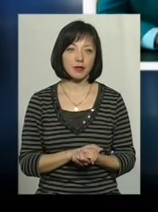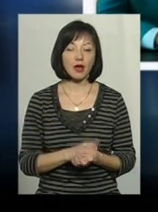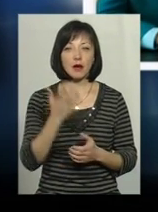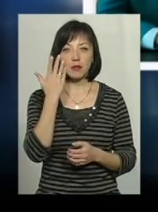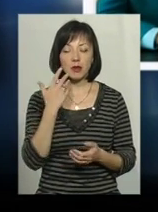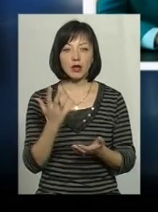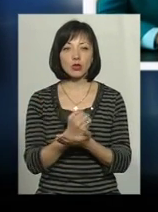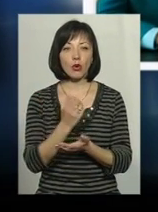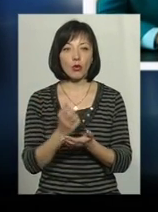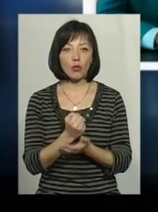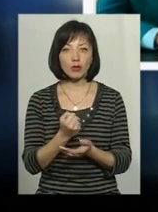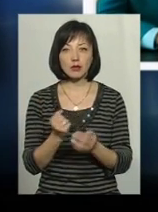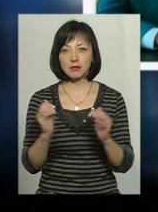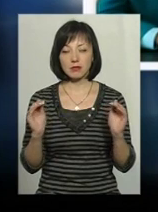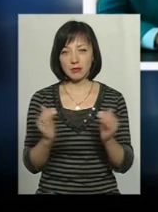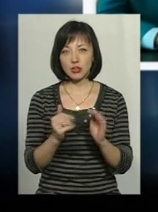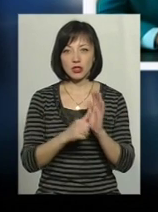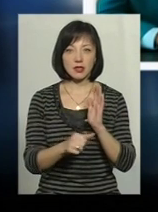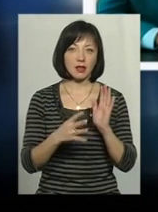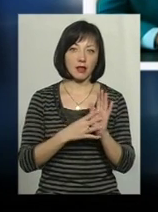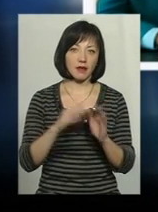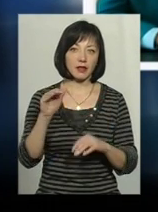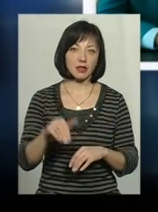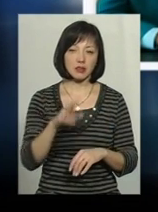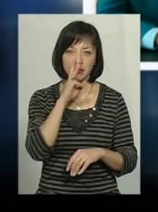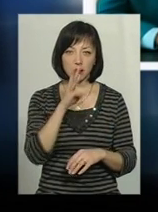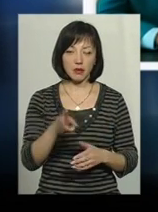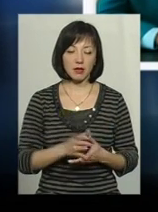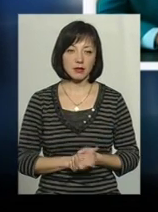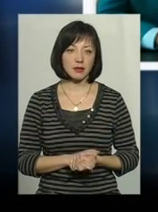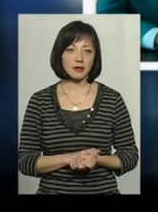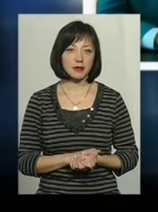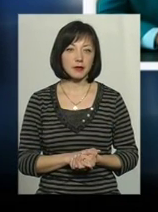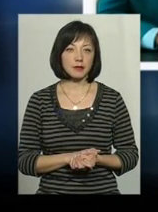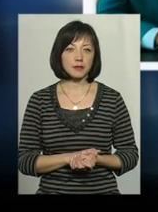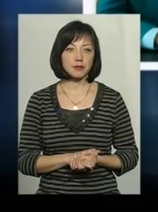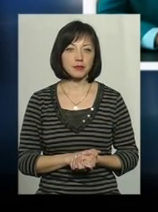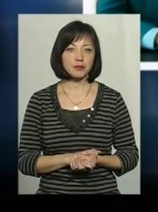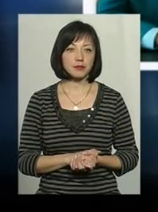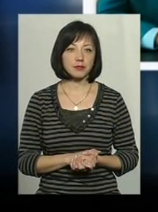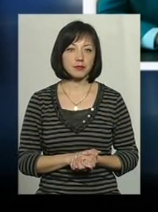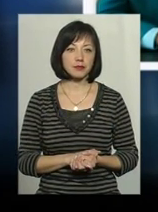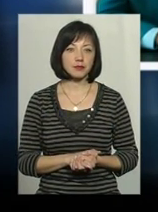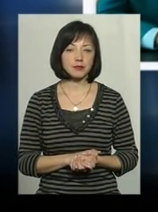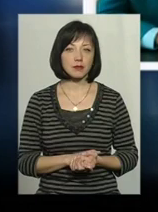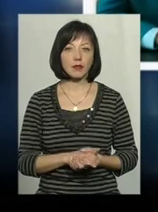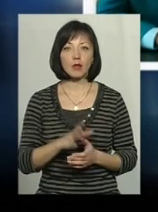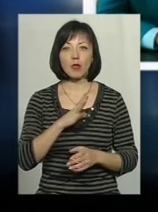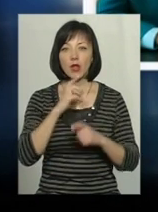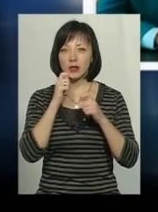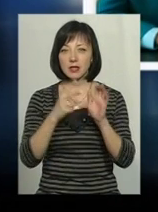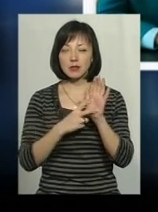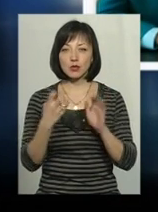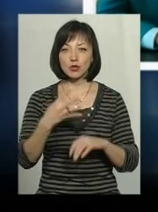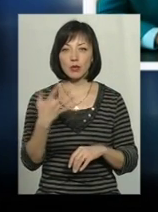При доході, ну, невеликі доходи 169 тисяч гривень, там 169,5 тисяч гривень, було дарування 745